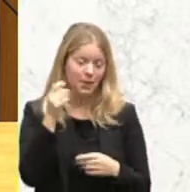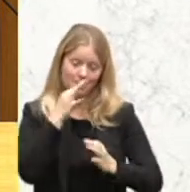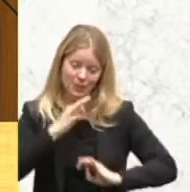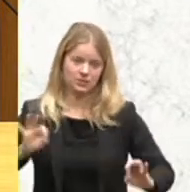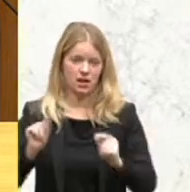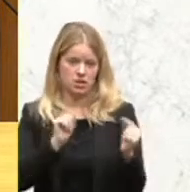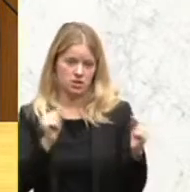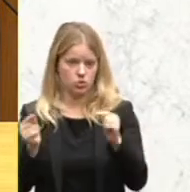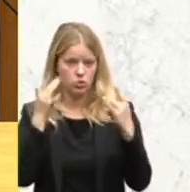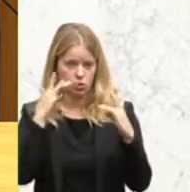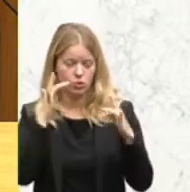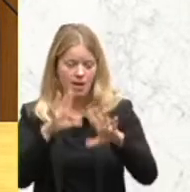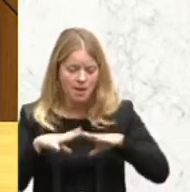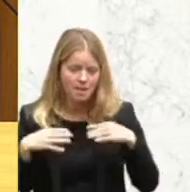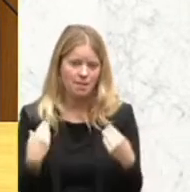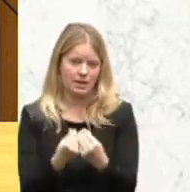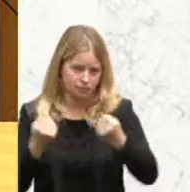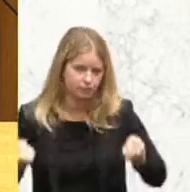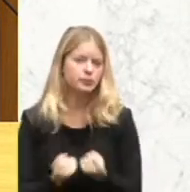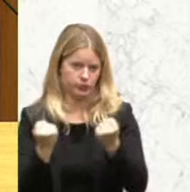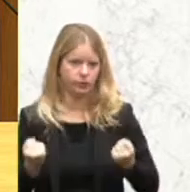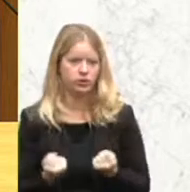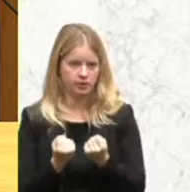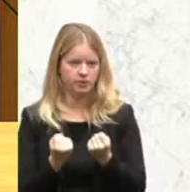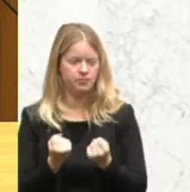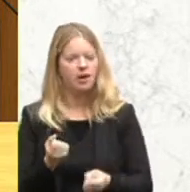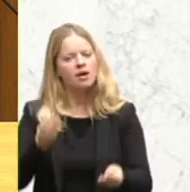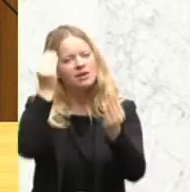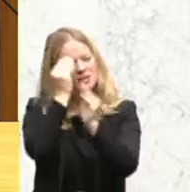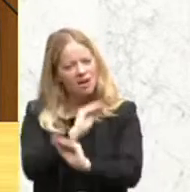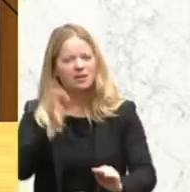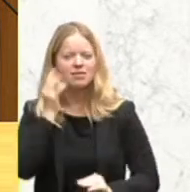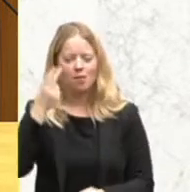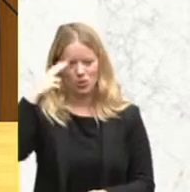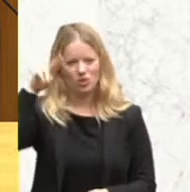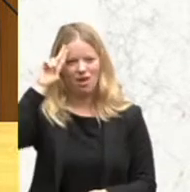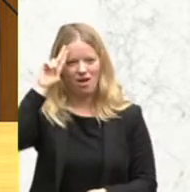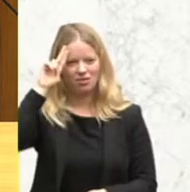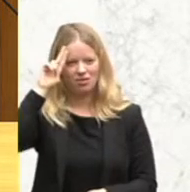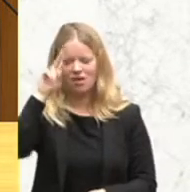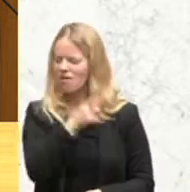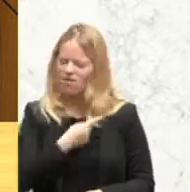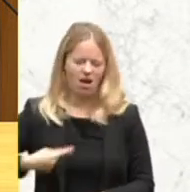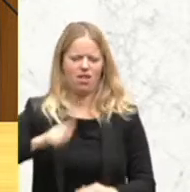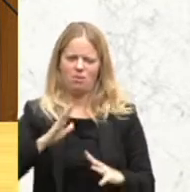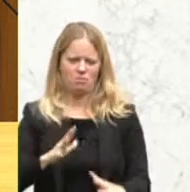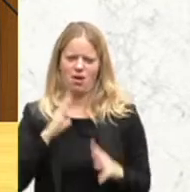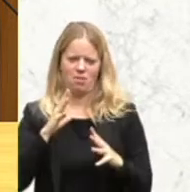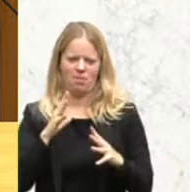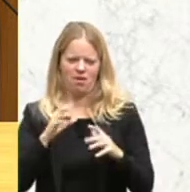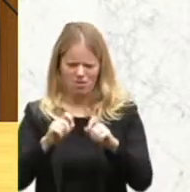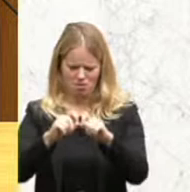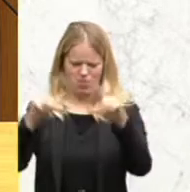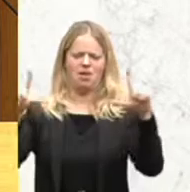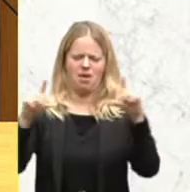Anstrengungen sein wird. Sehr geehrte Damen und Herren, wir sind alle schockiert angesichts der Bilder, die uns in den letzten Wochen erreicht